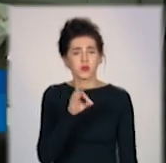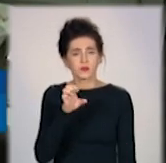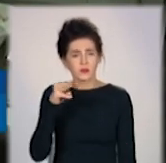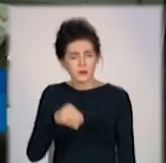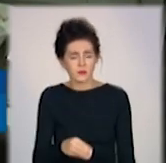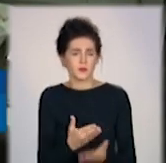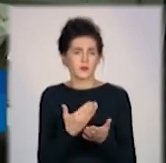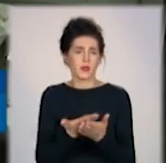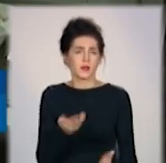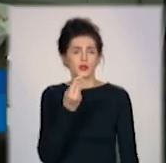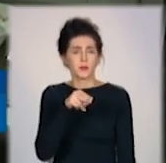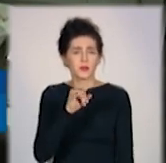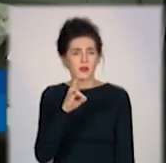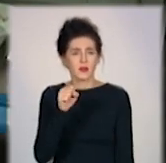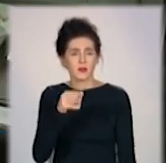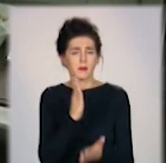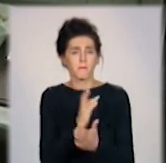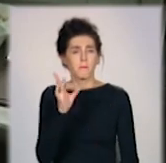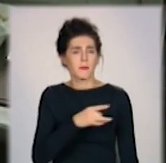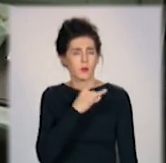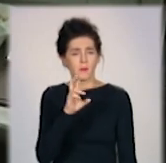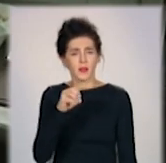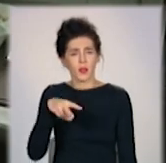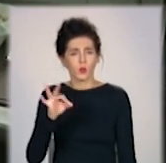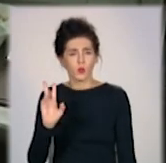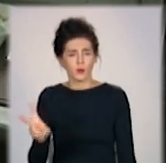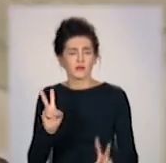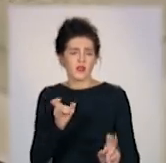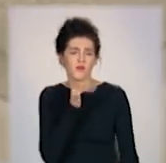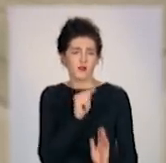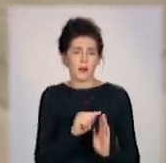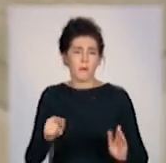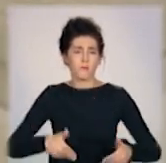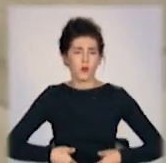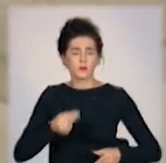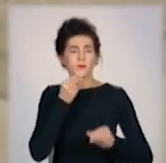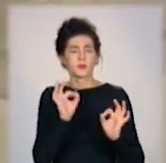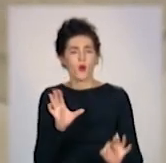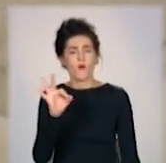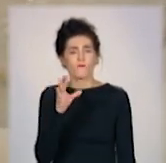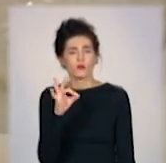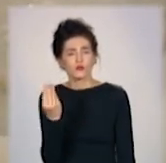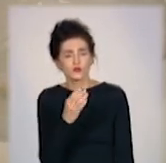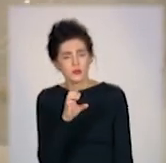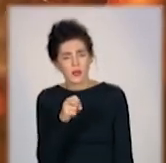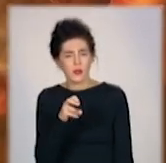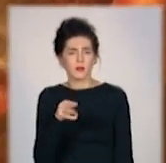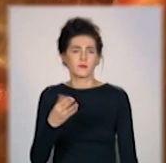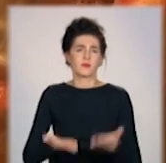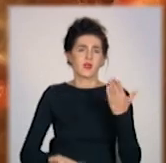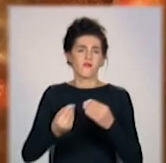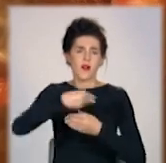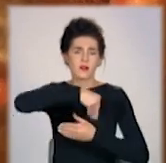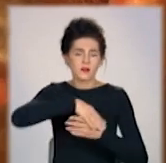білком. Таким образом, ми заміняємо дефіцит білка у час поста. Овочеві салати з зеленю чи вареники з узваром